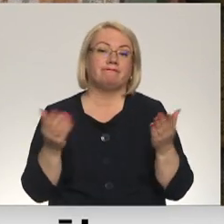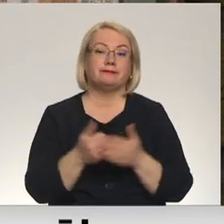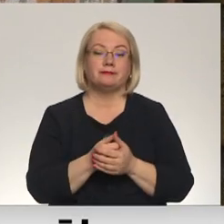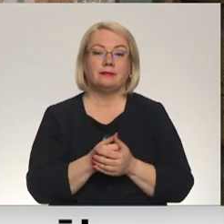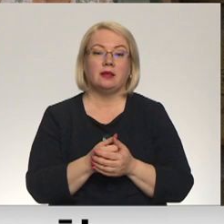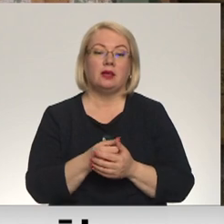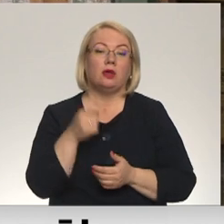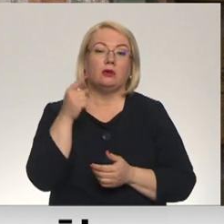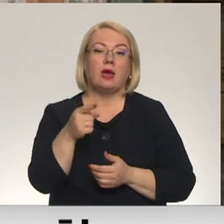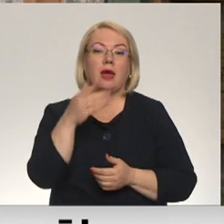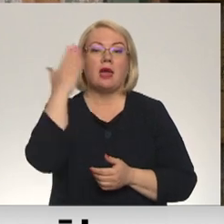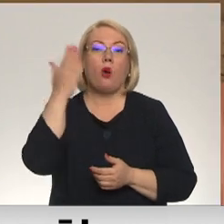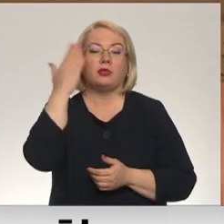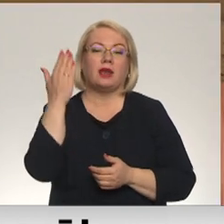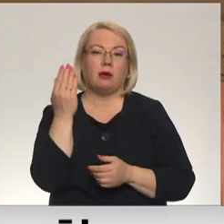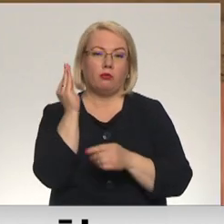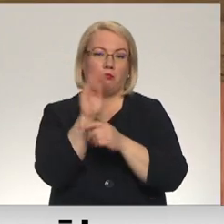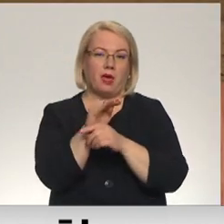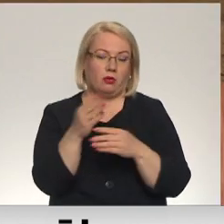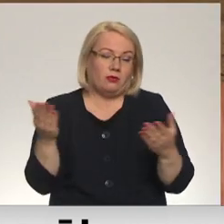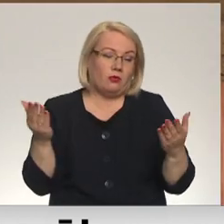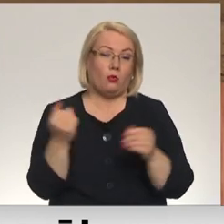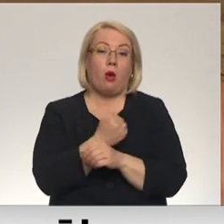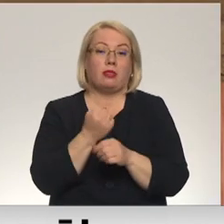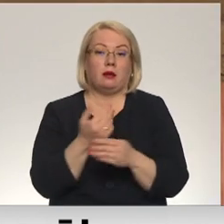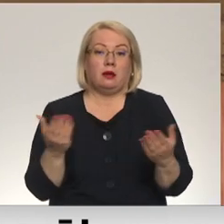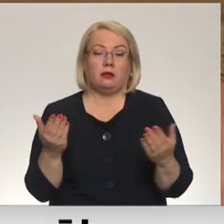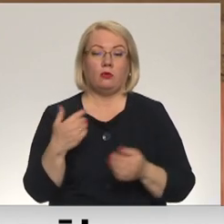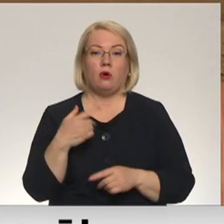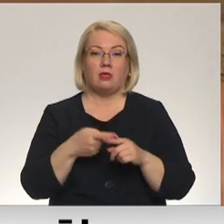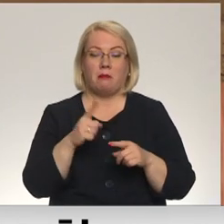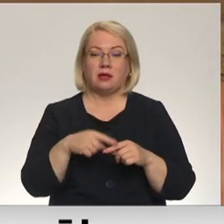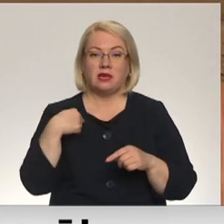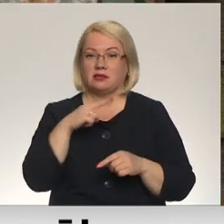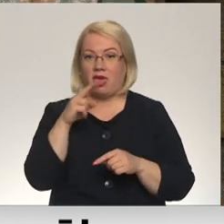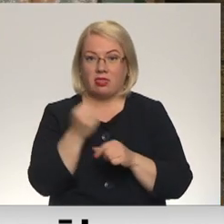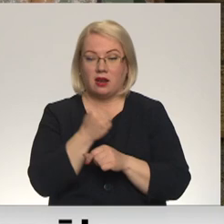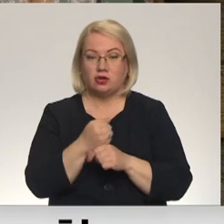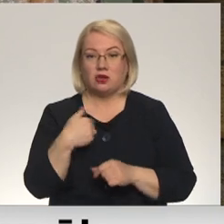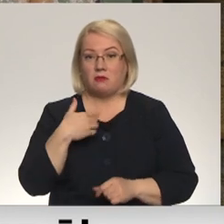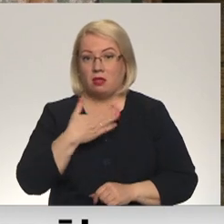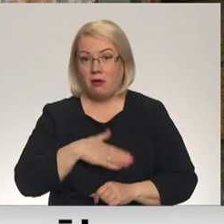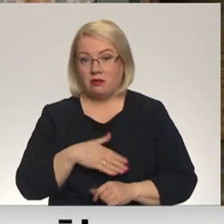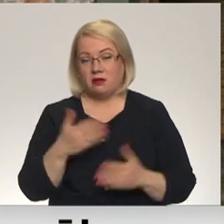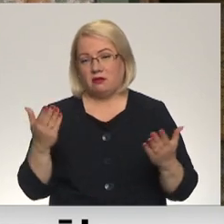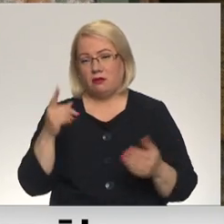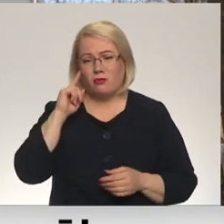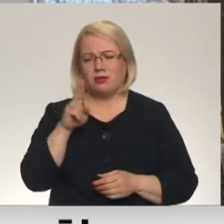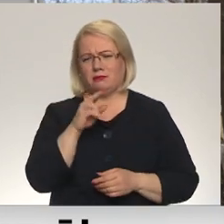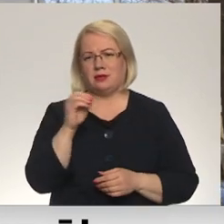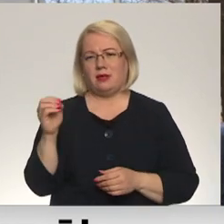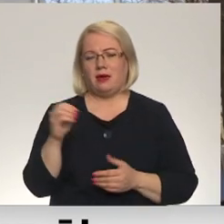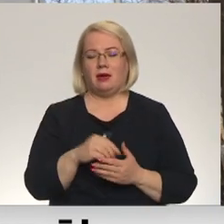Tas tāda jautrība piedot, ko darīju, tāpēc es nedarīšu to, kas man patīk. Protams, ka nē.